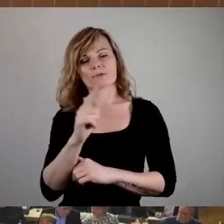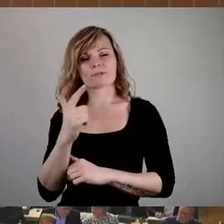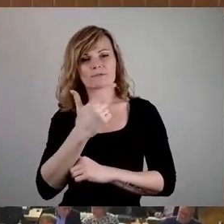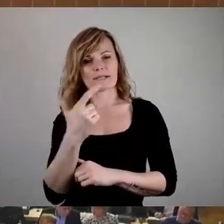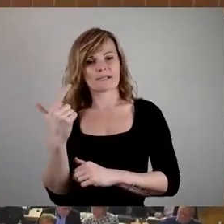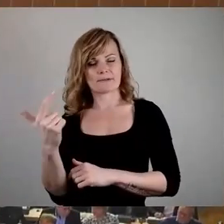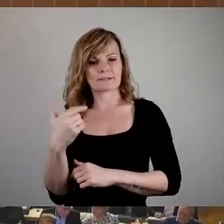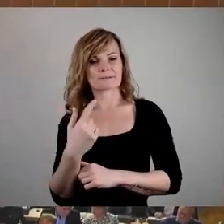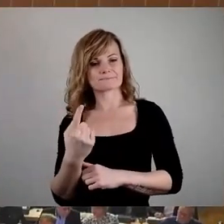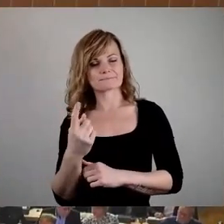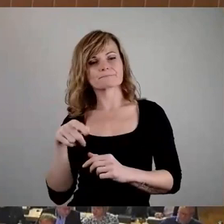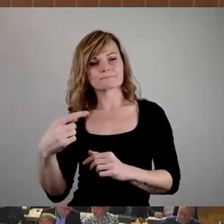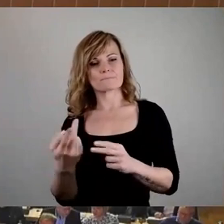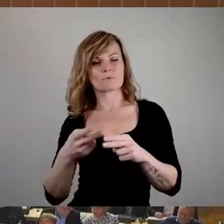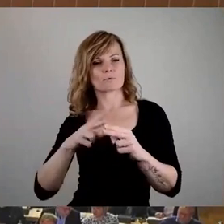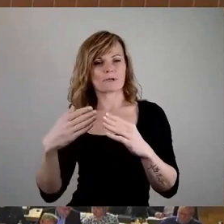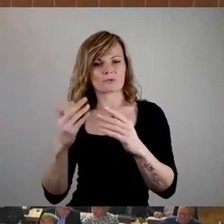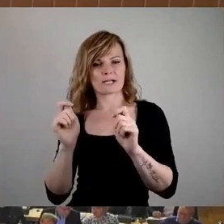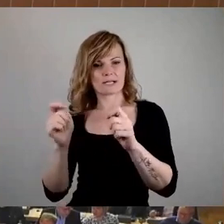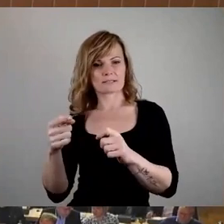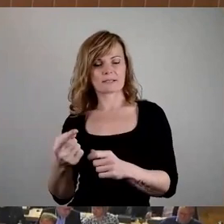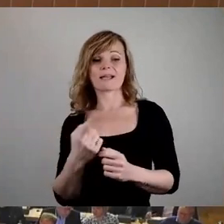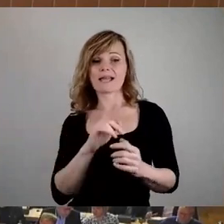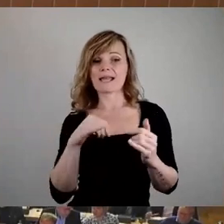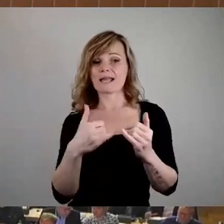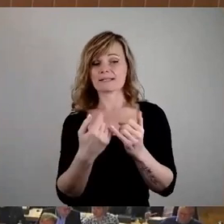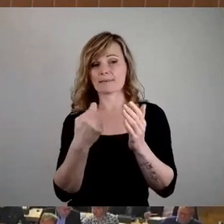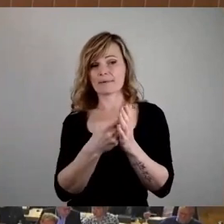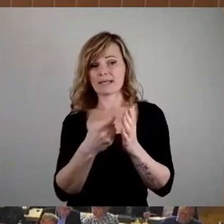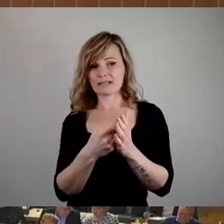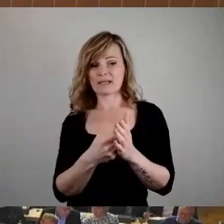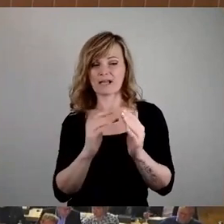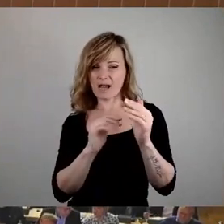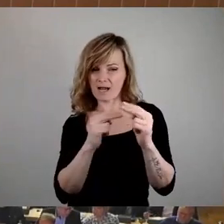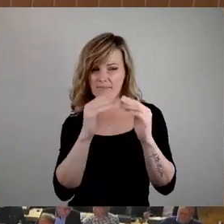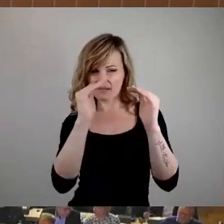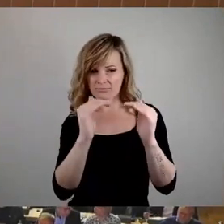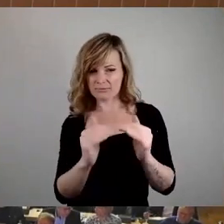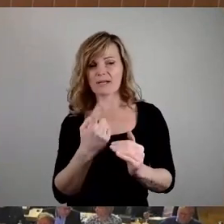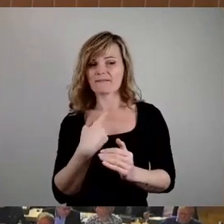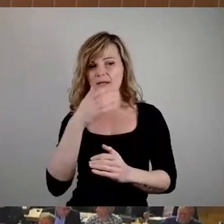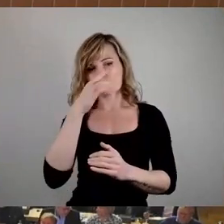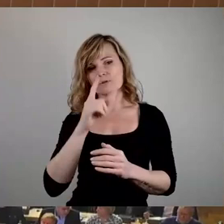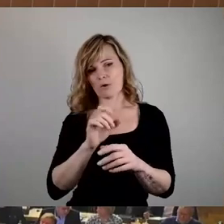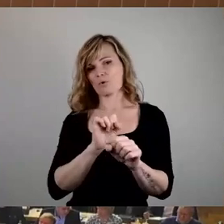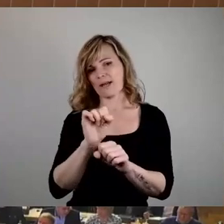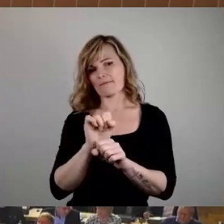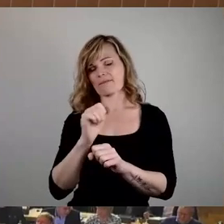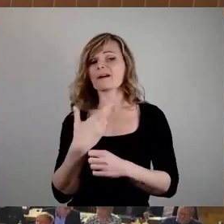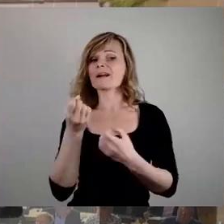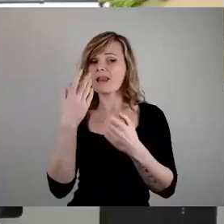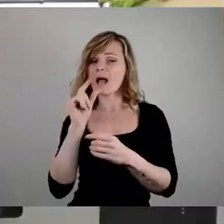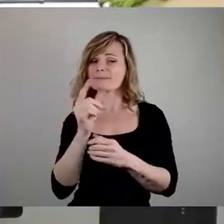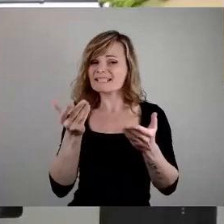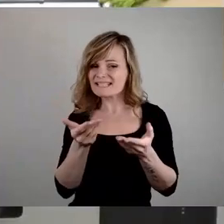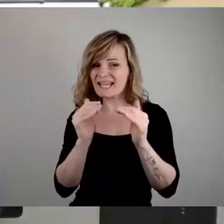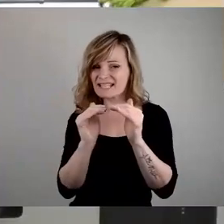wir für die Dämpfung bei der Anpassung der Elternbeiträge auch als Grüne gekämpft. Dabei war aber auch klar, dass es leichte Erhöhungen geben wird.